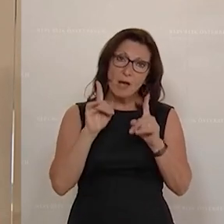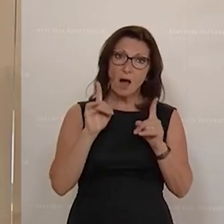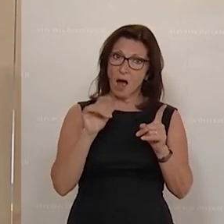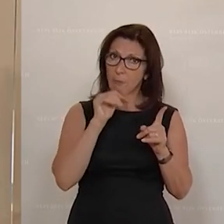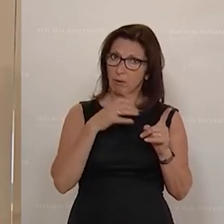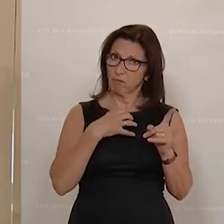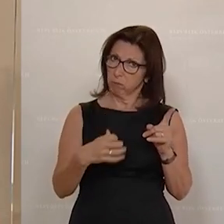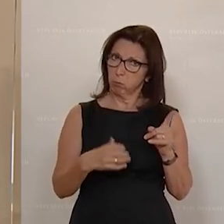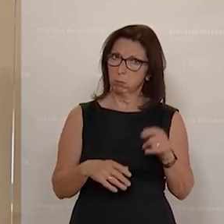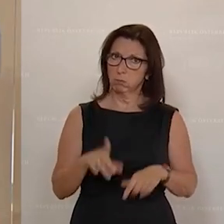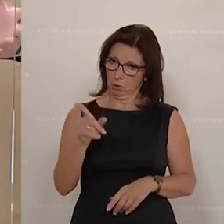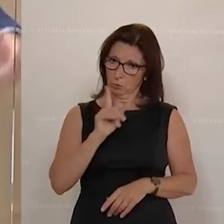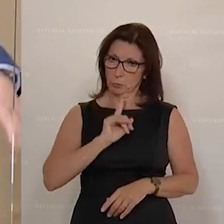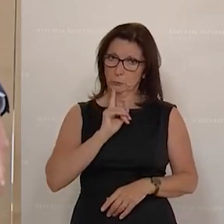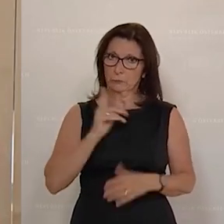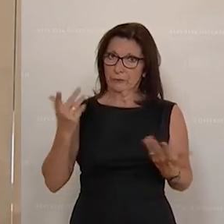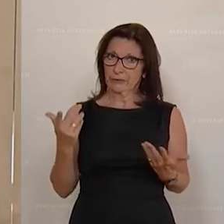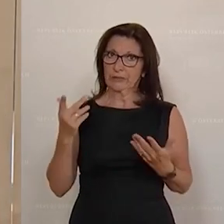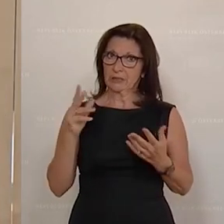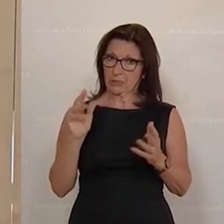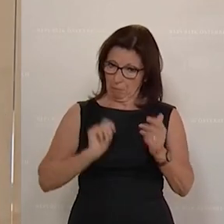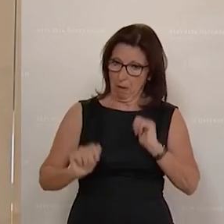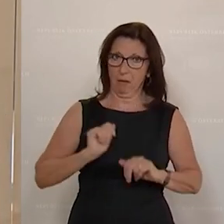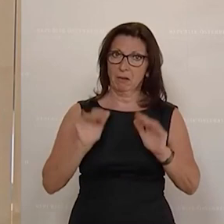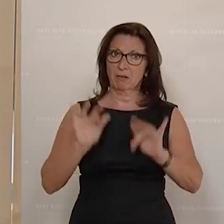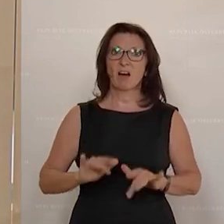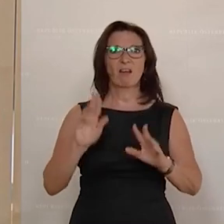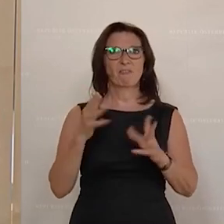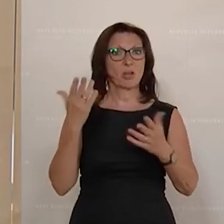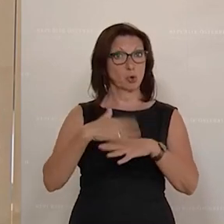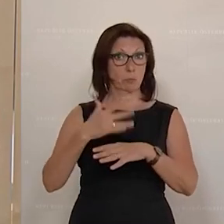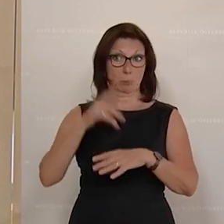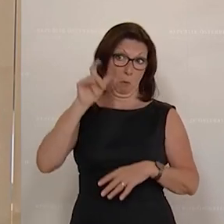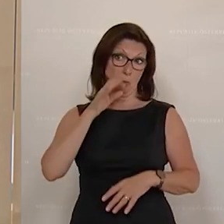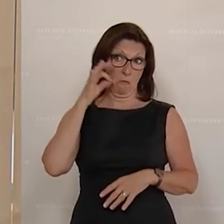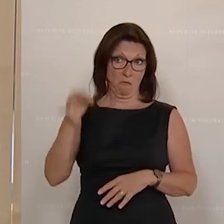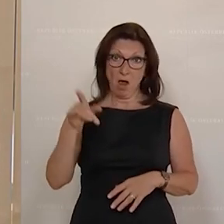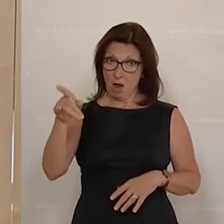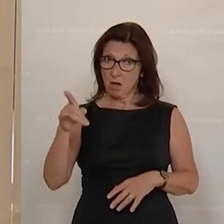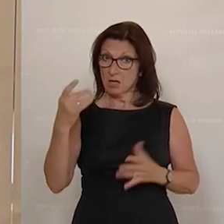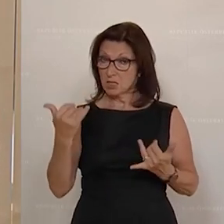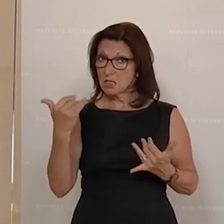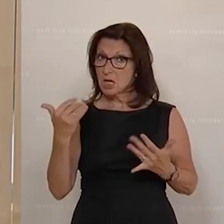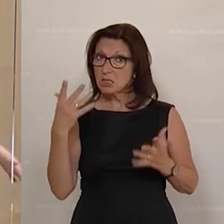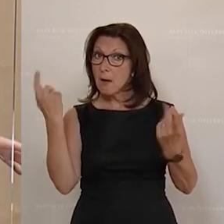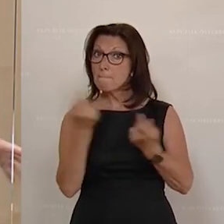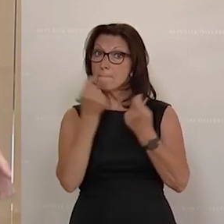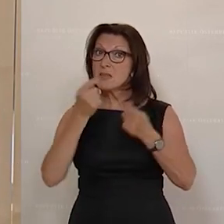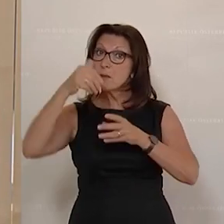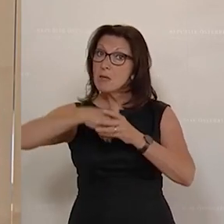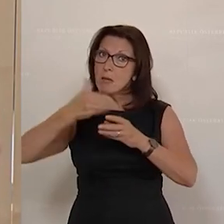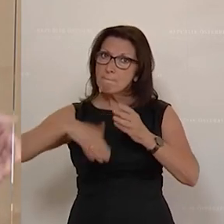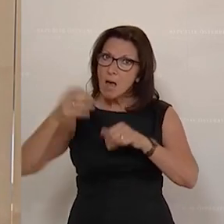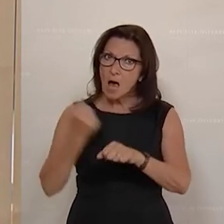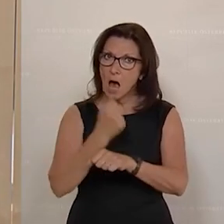wundern über den Arbeitskräftemangel, wenn man heute jemanden fragt, ob er mehr arbeitet, ob er sich im Betrieb anstrengt, ob er